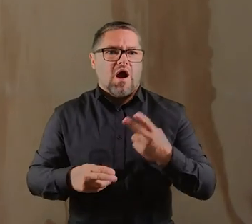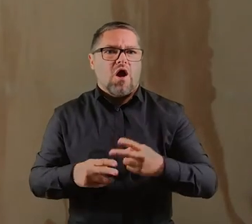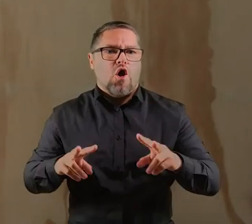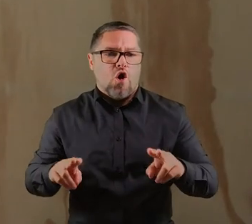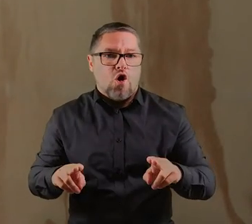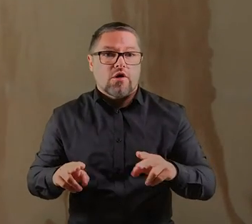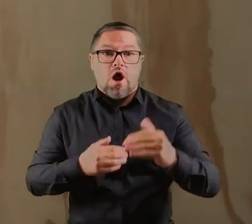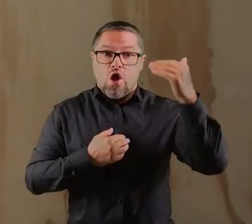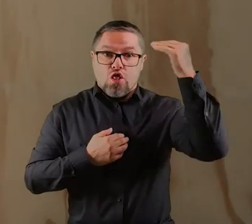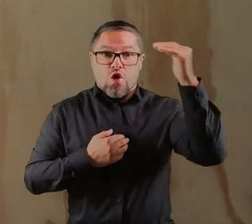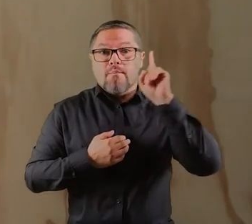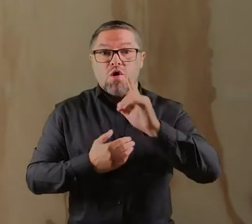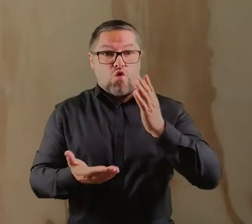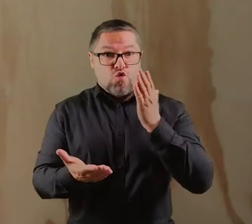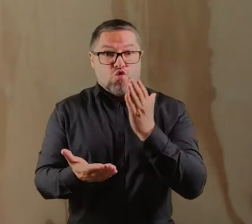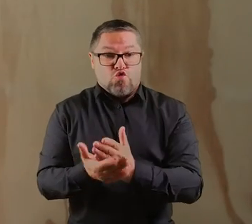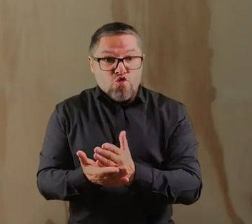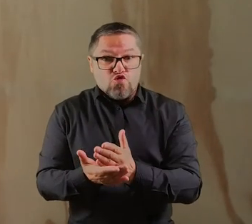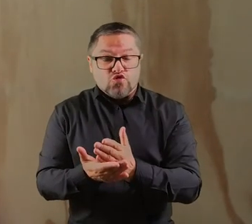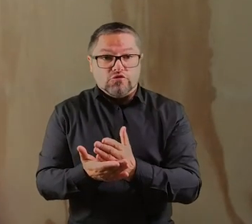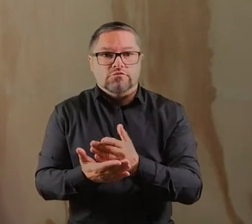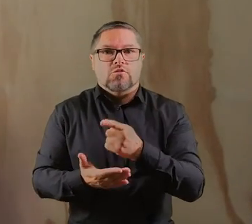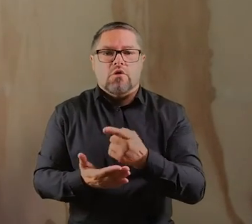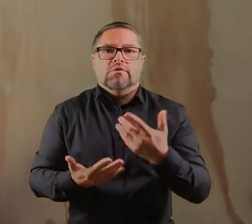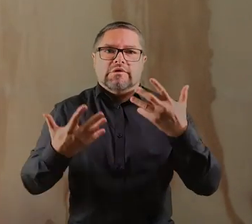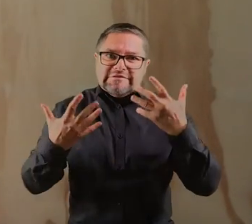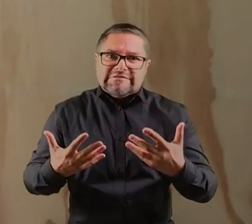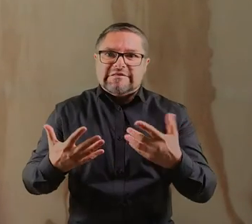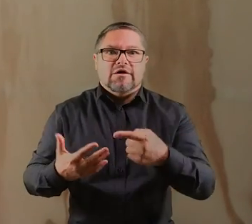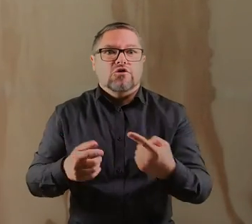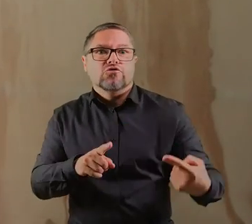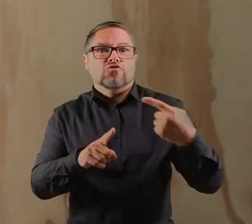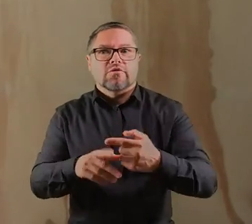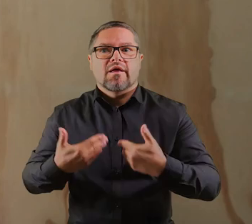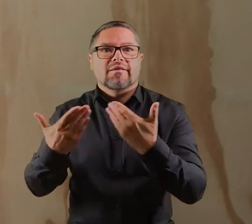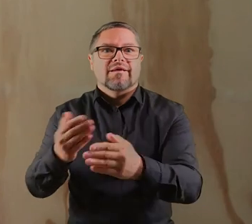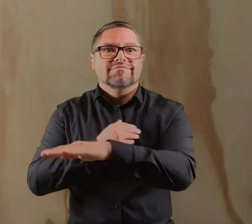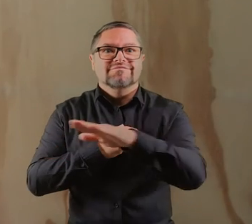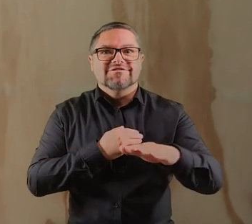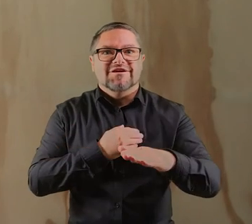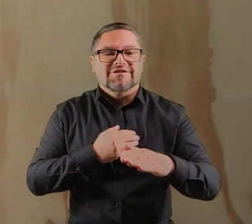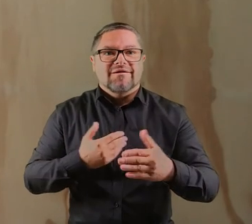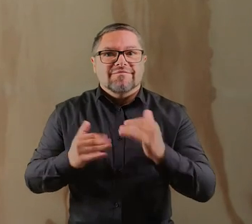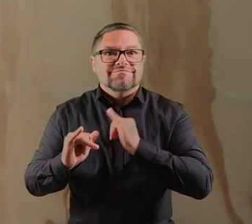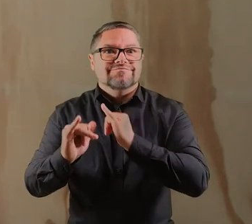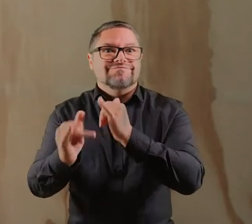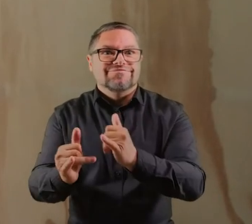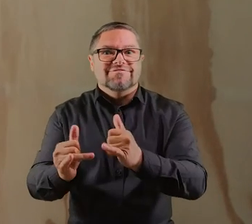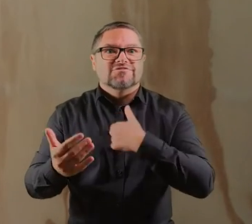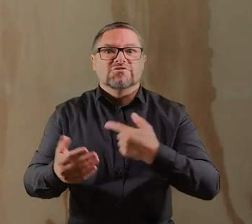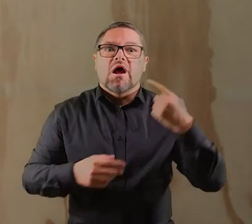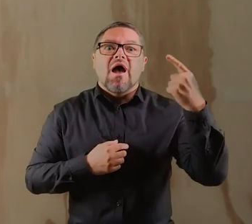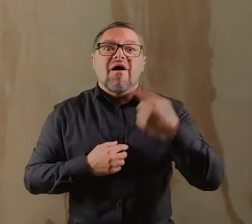chorobą nowotworową. Natomiast już jako dorosły mężczyzna uznał, że chce w ten sposób dodać otuchy innym dzieciakom,